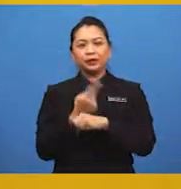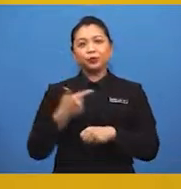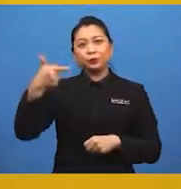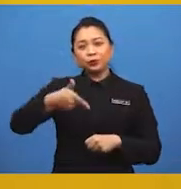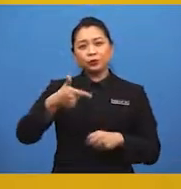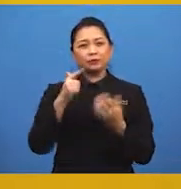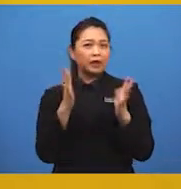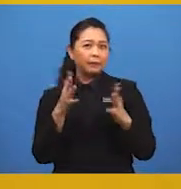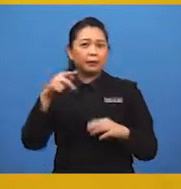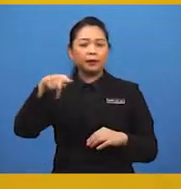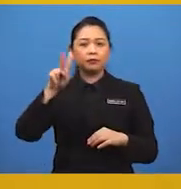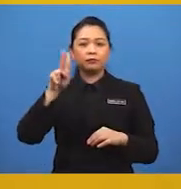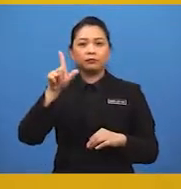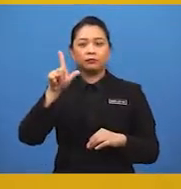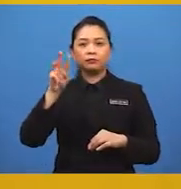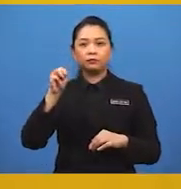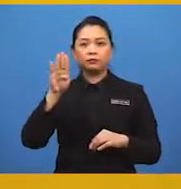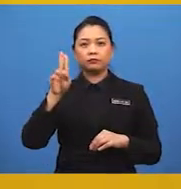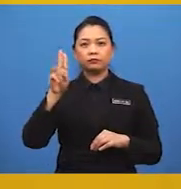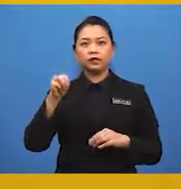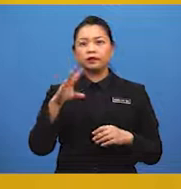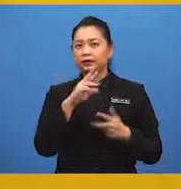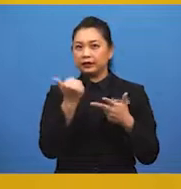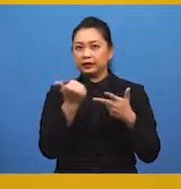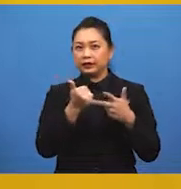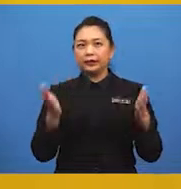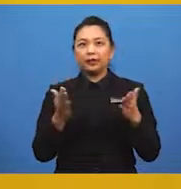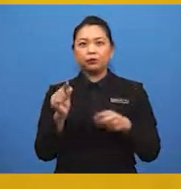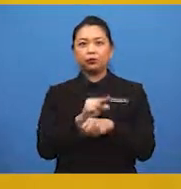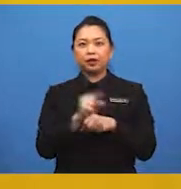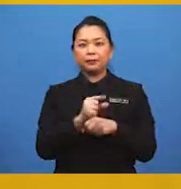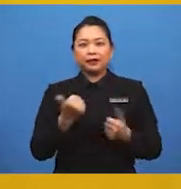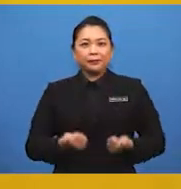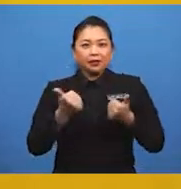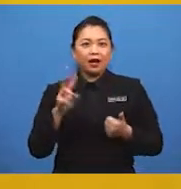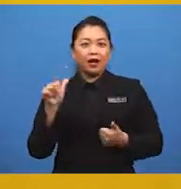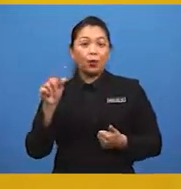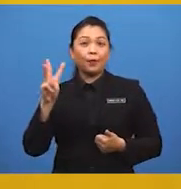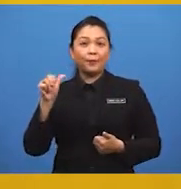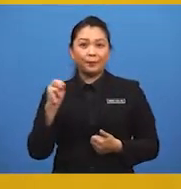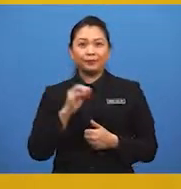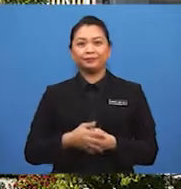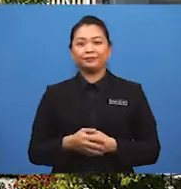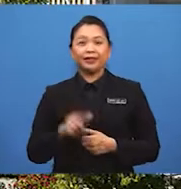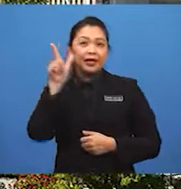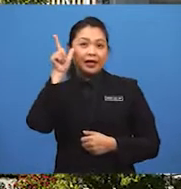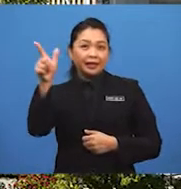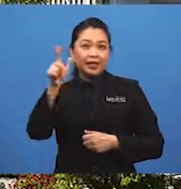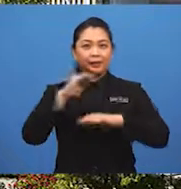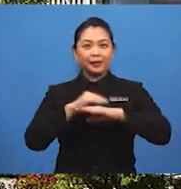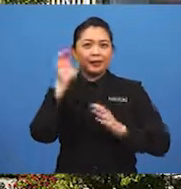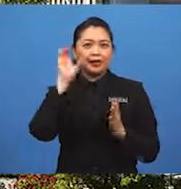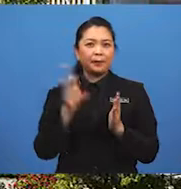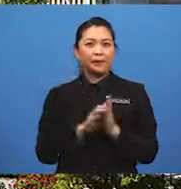penggunaan petrol tanpa pelambang. Yang ketiga, menggalakkan penggunaan pengangkutan awam. Lihat